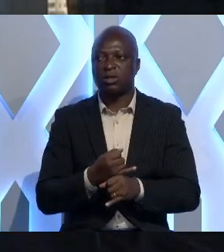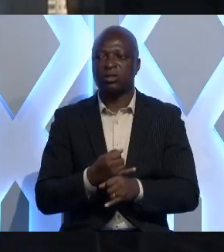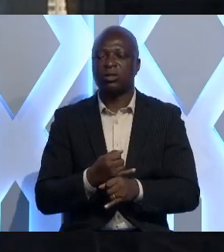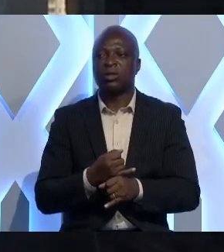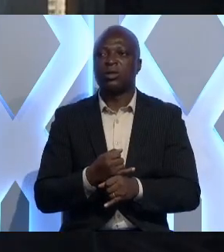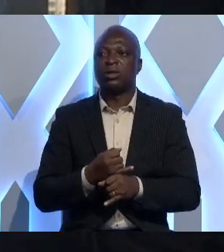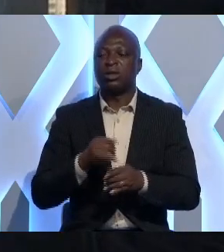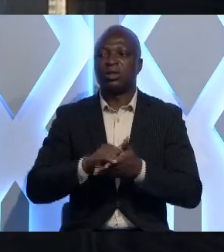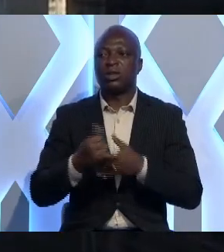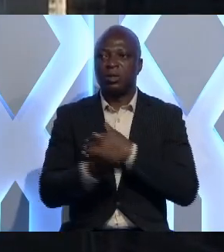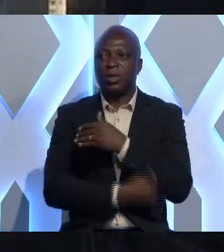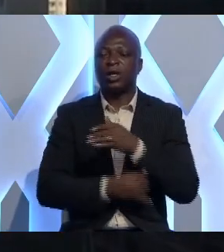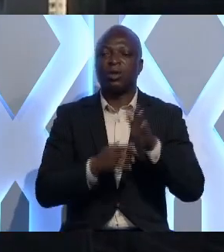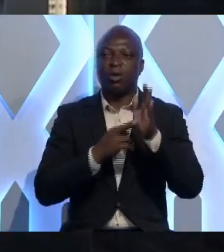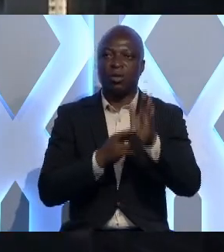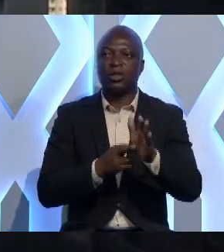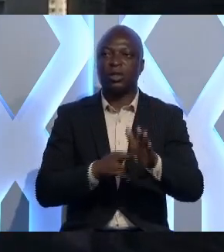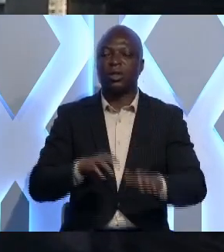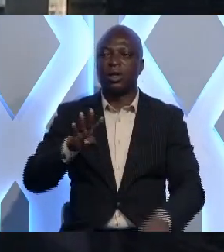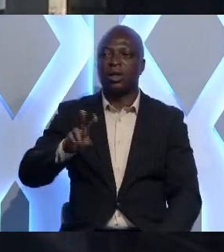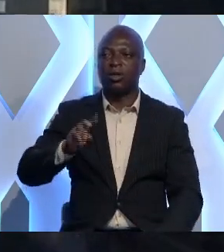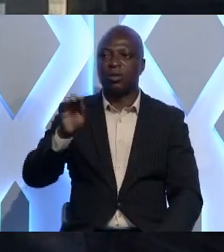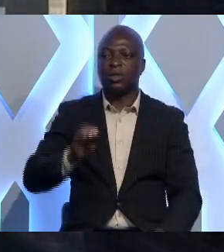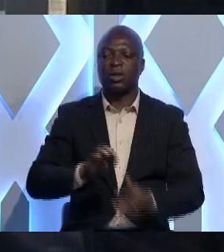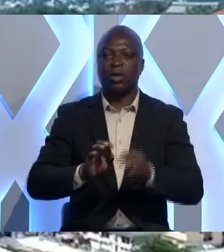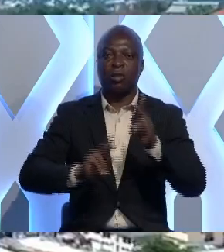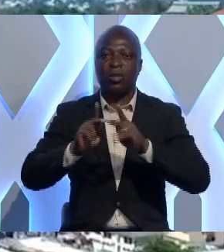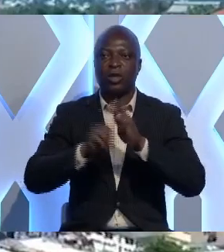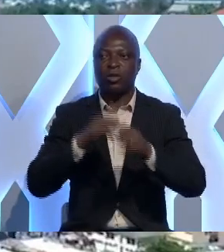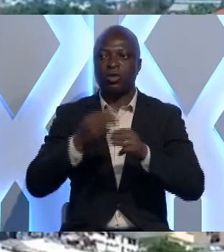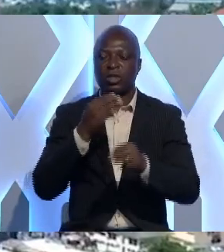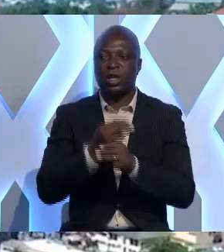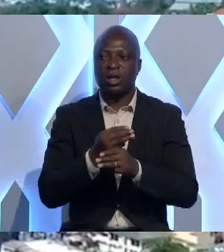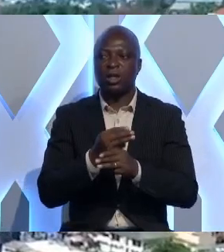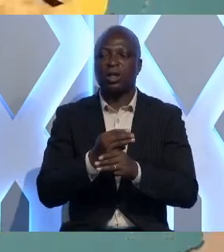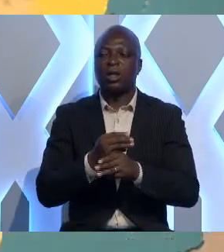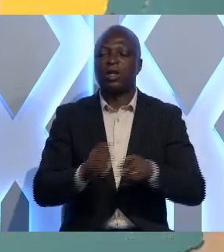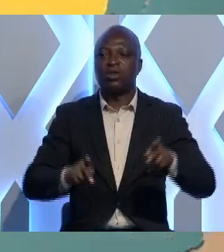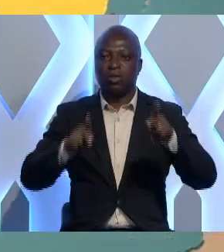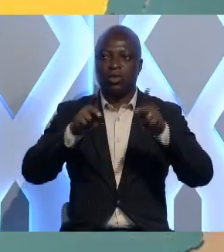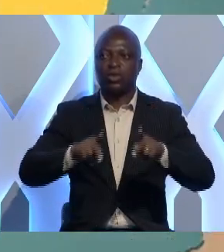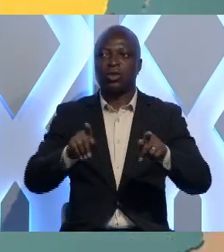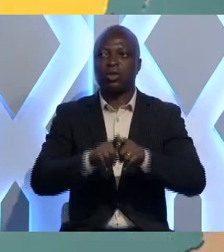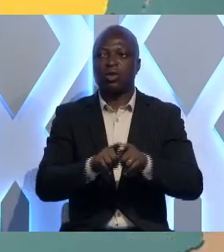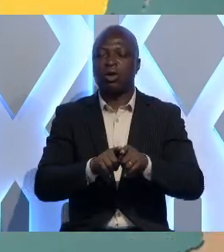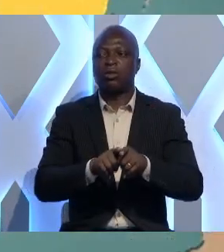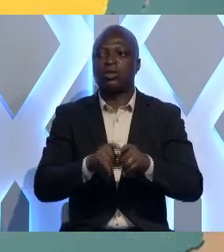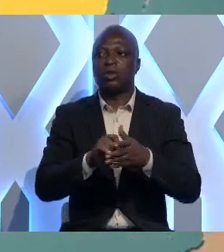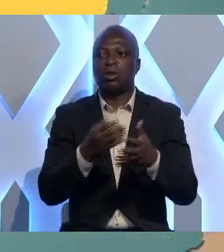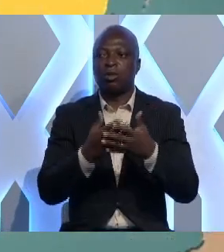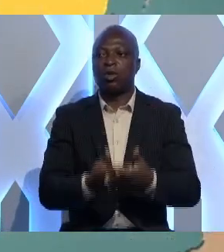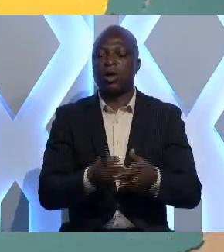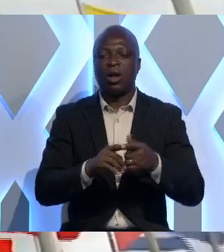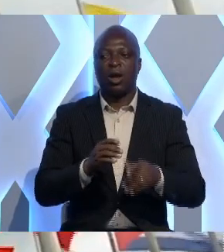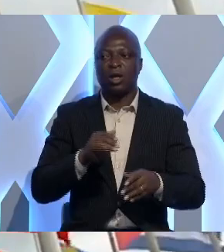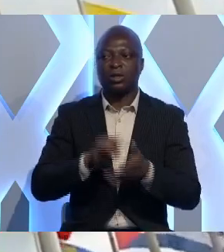Ces cinq pays représentent 42% de la population mondiale et se positionnent comme un contrepoids à la